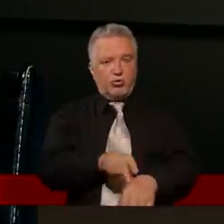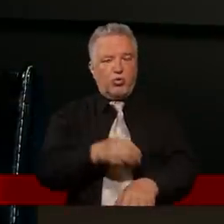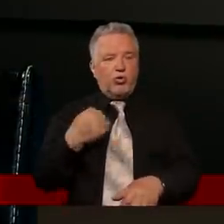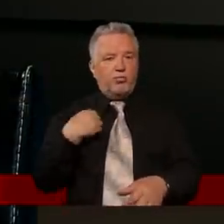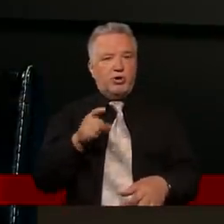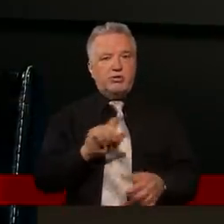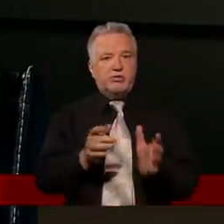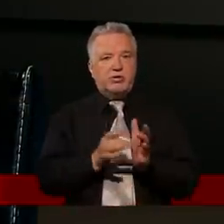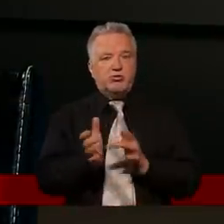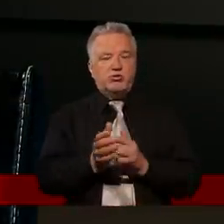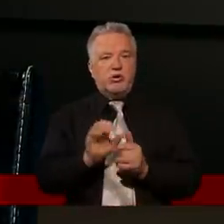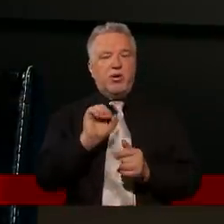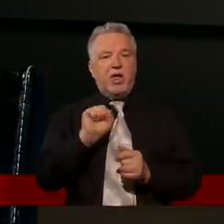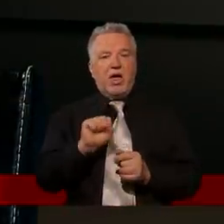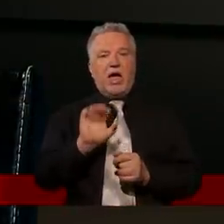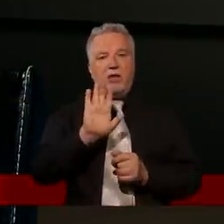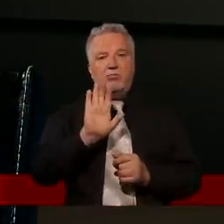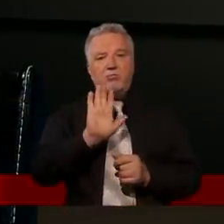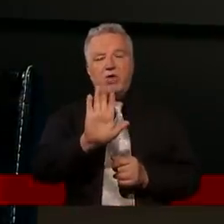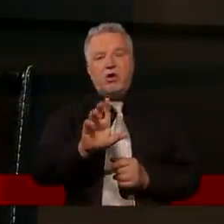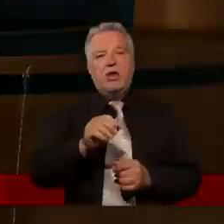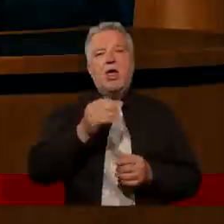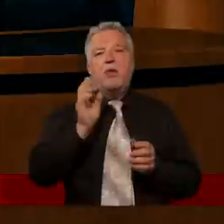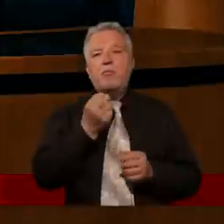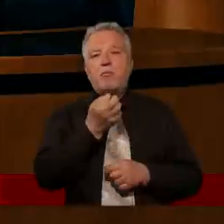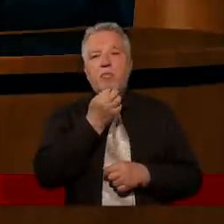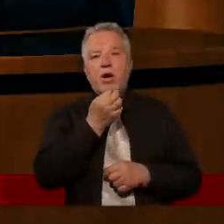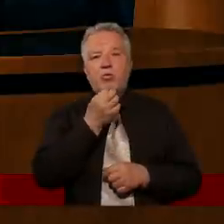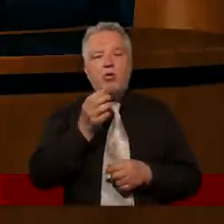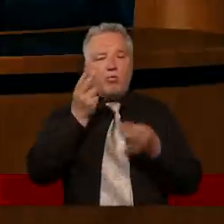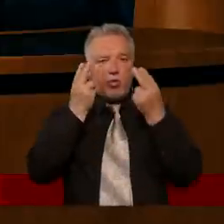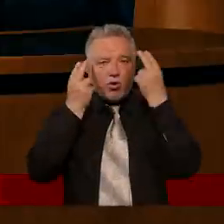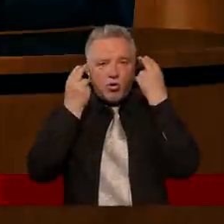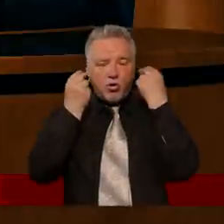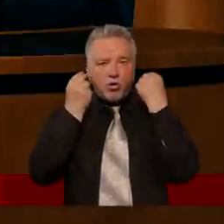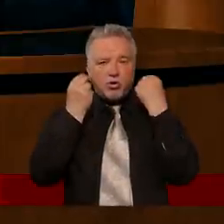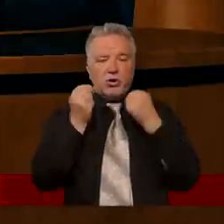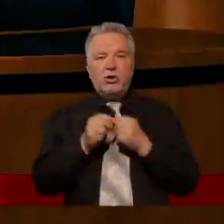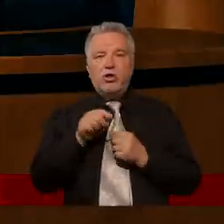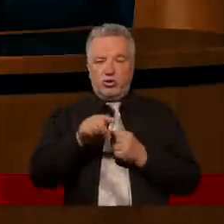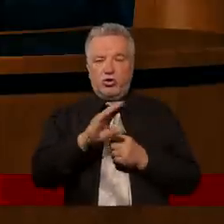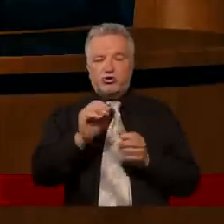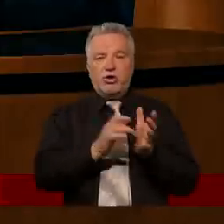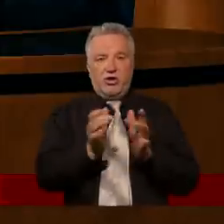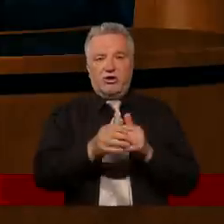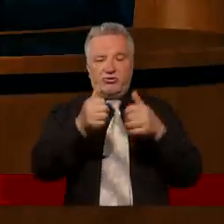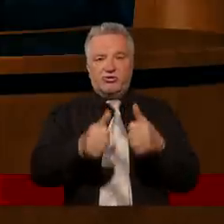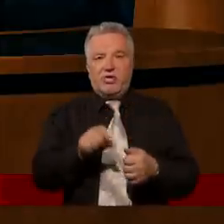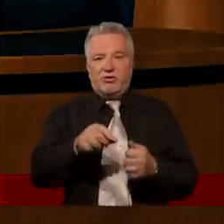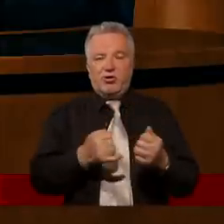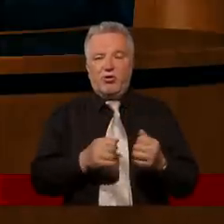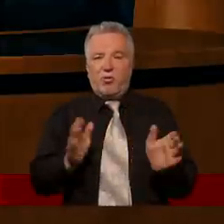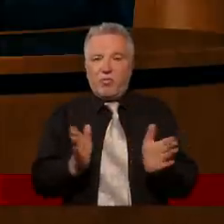Jezusem i jak mało mieli w sobie pokory, to A chodziło mi to, że Jezus stawia małe dziecko na wzór, nie? Tego